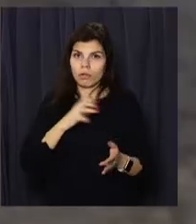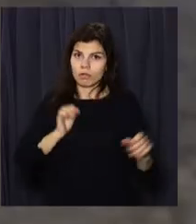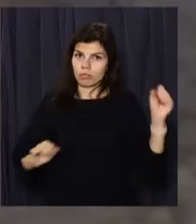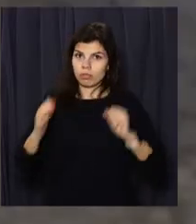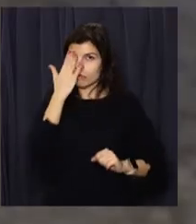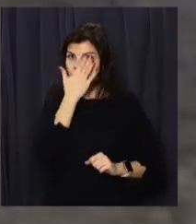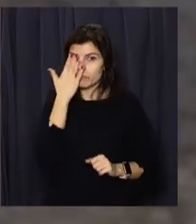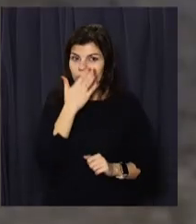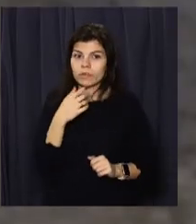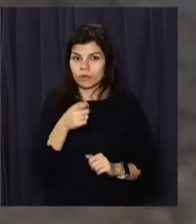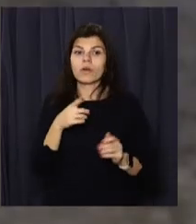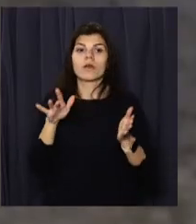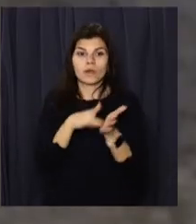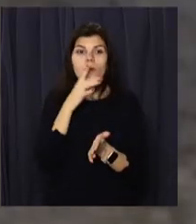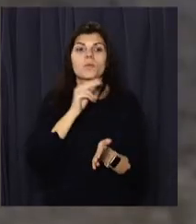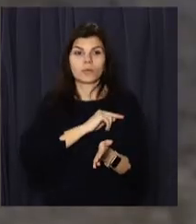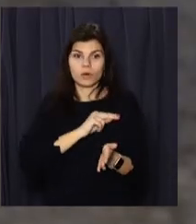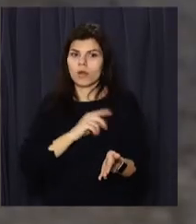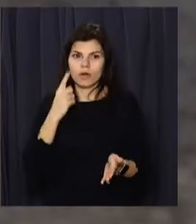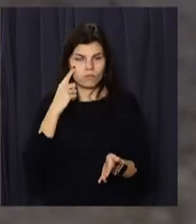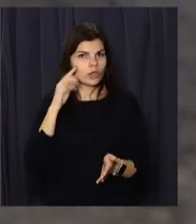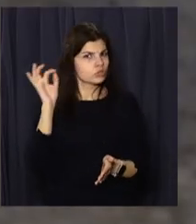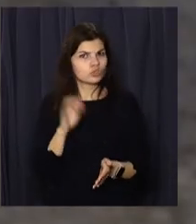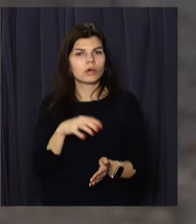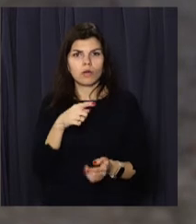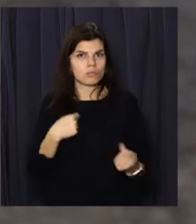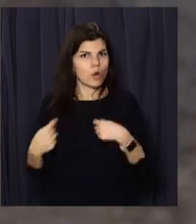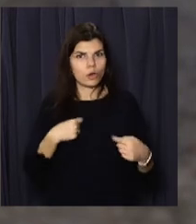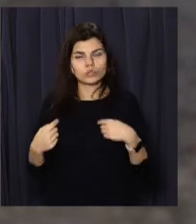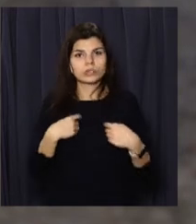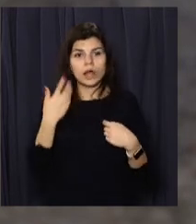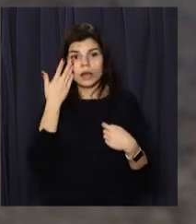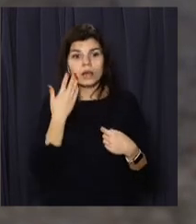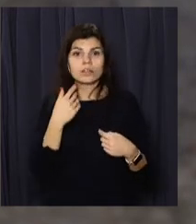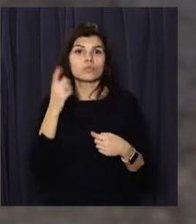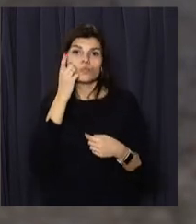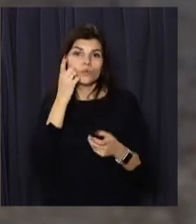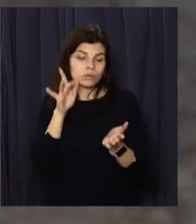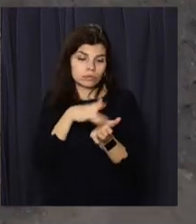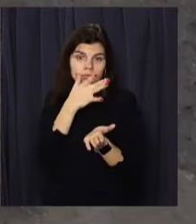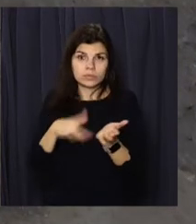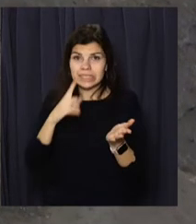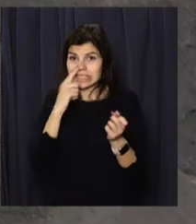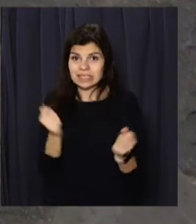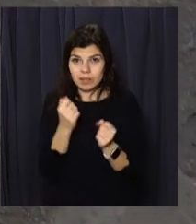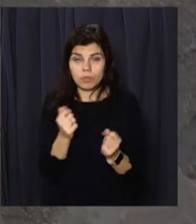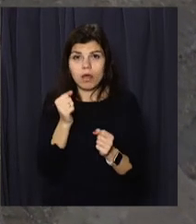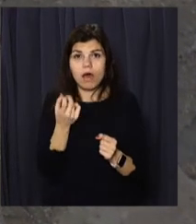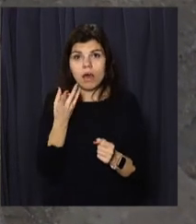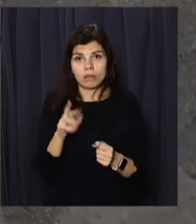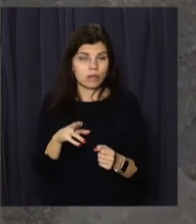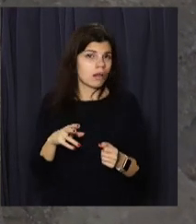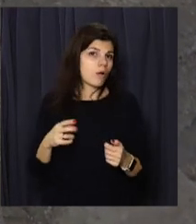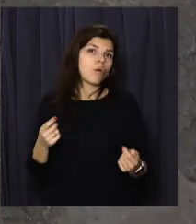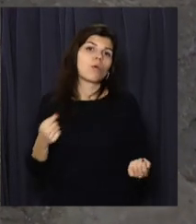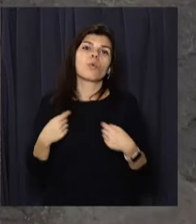Цей раз щасливий екран спрацював, зазвичай вже з ним доводиться мучатись. Коли йдеться про користування телефоном взимку, Аня тертий калач.